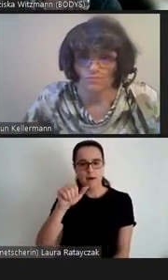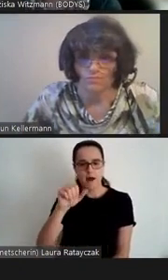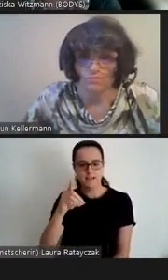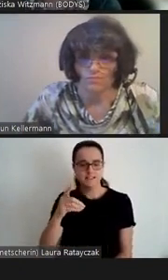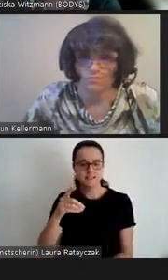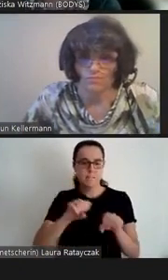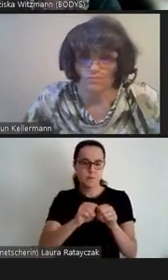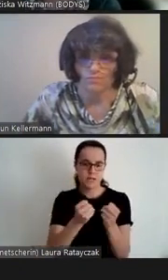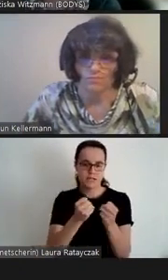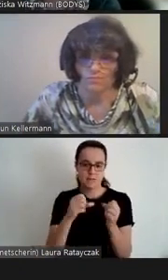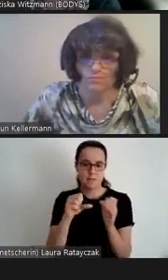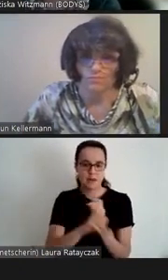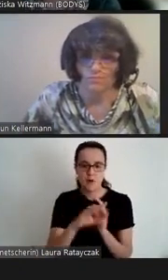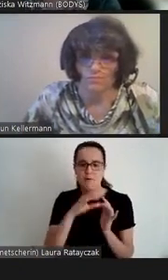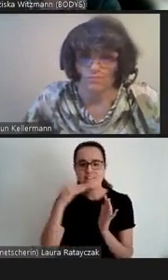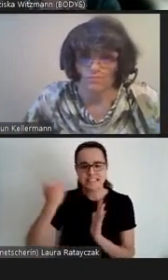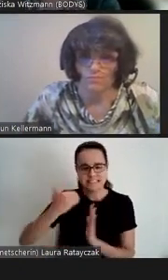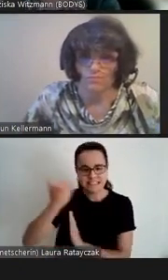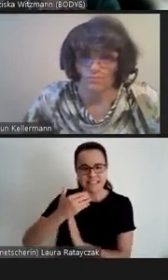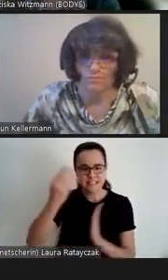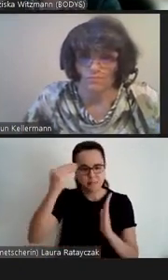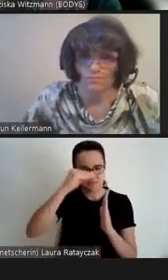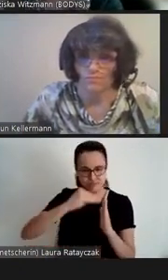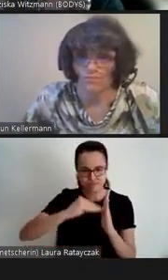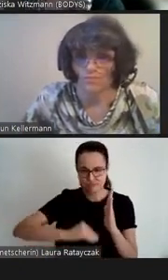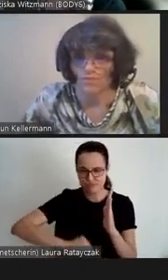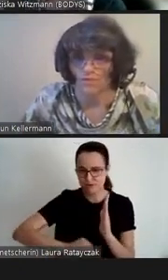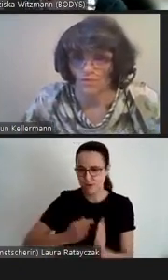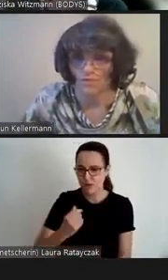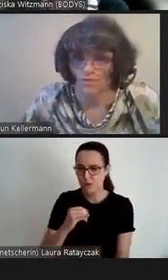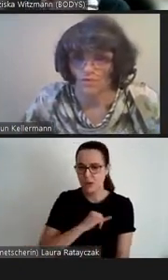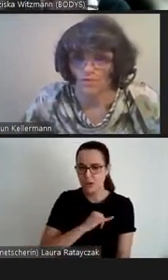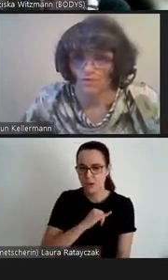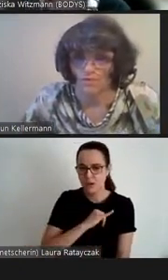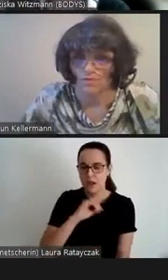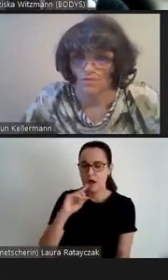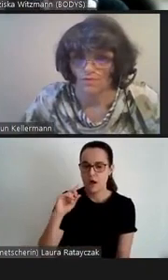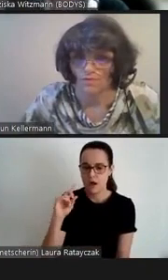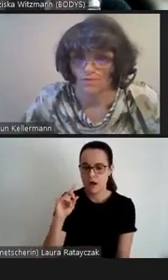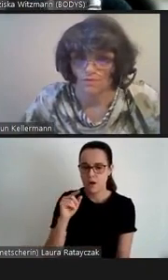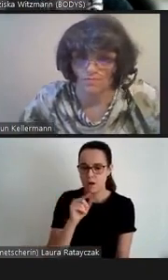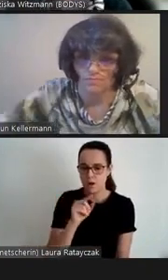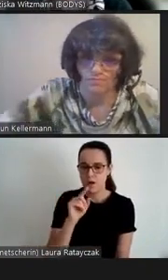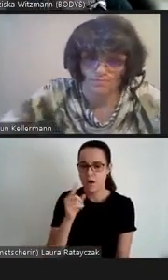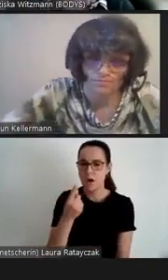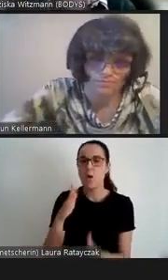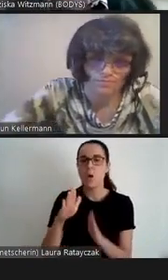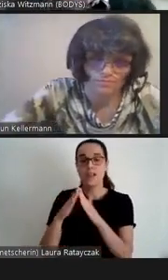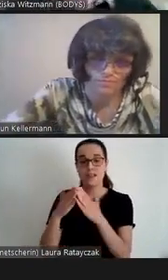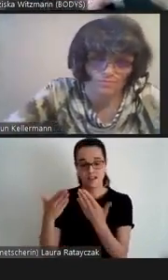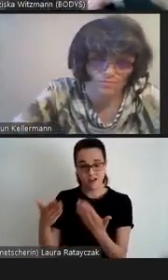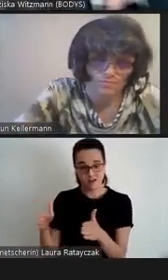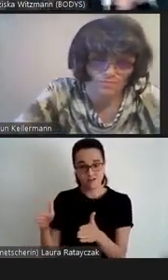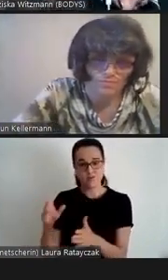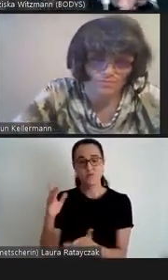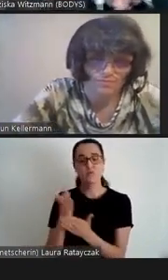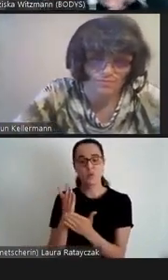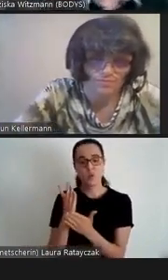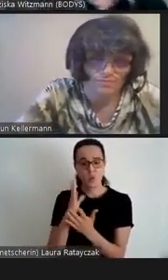Es kommen einige Serien, aber tatsächlich auch ein metallischer Text, ist nämlich